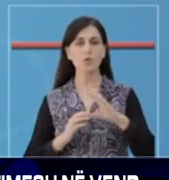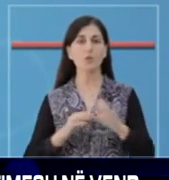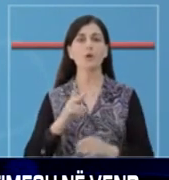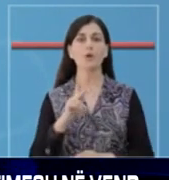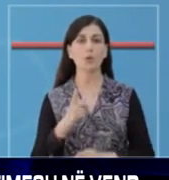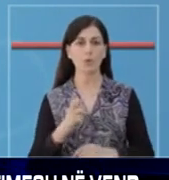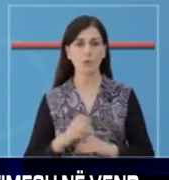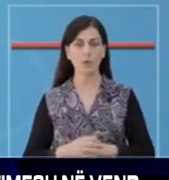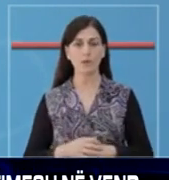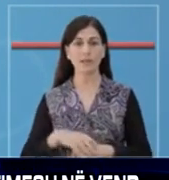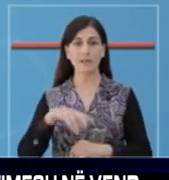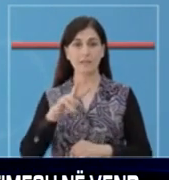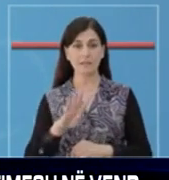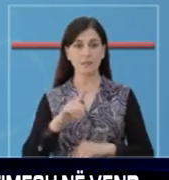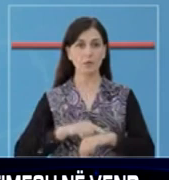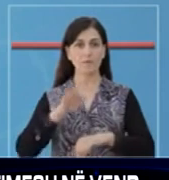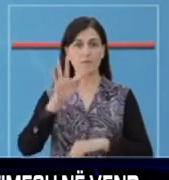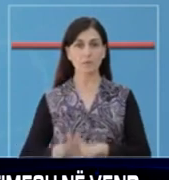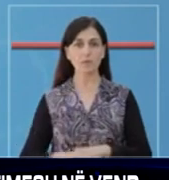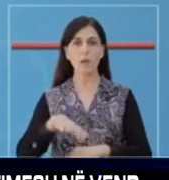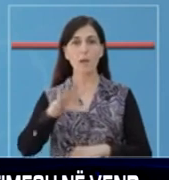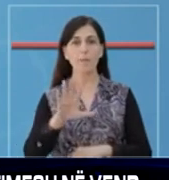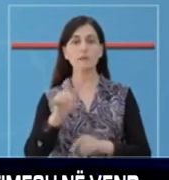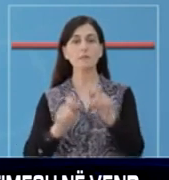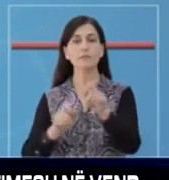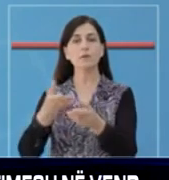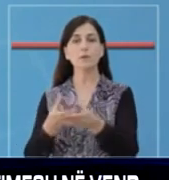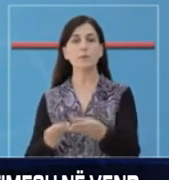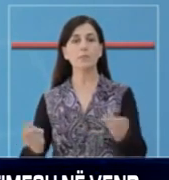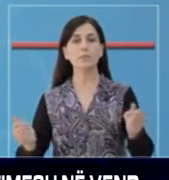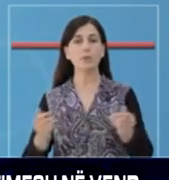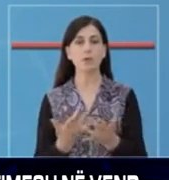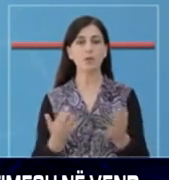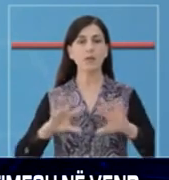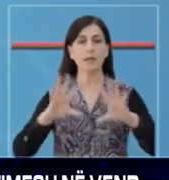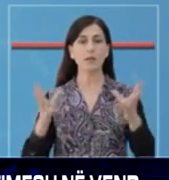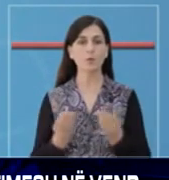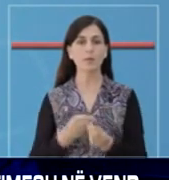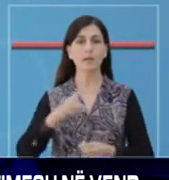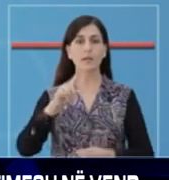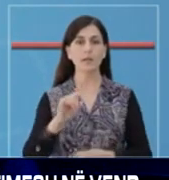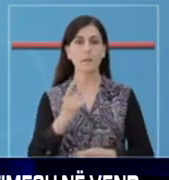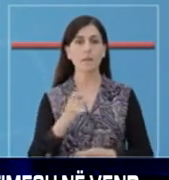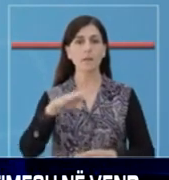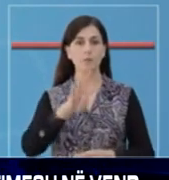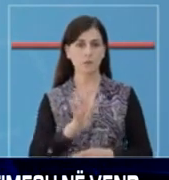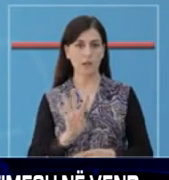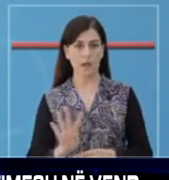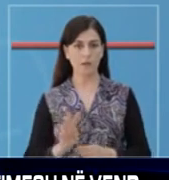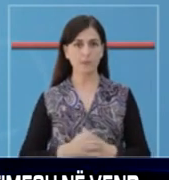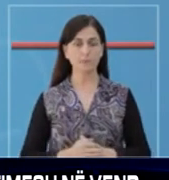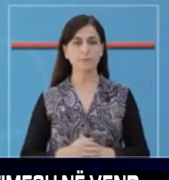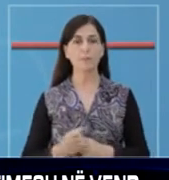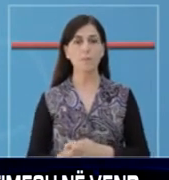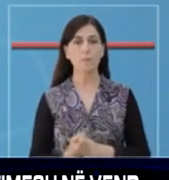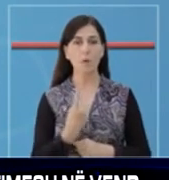Gjëtë 24 orve të fundit janë shëruar 5 qytetarë, duke e quar nëmërë të shëruarve që nga fillimi epidemis në 1024.